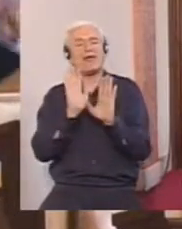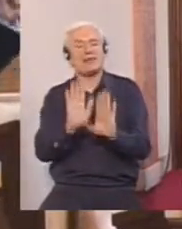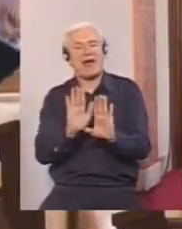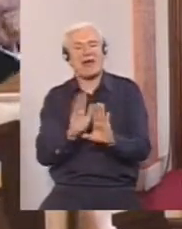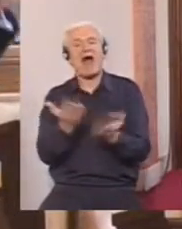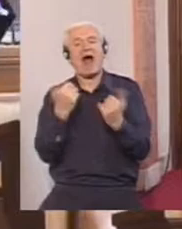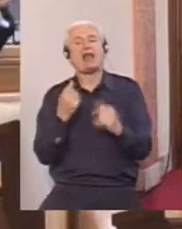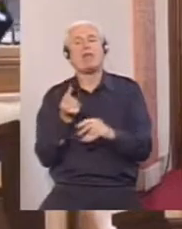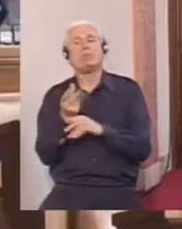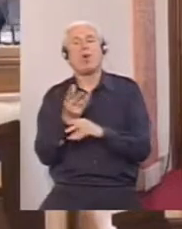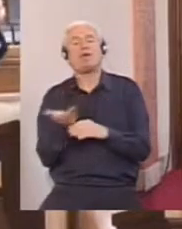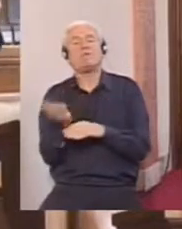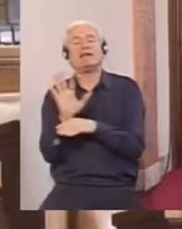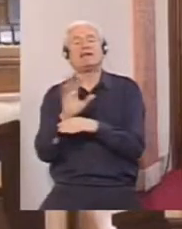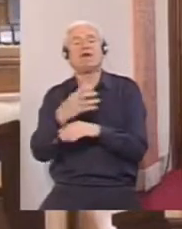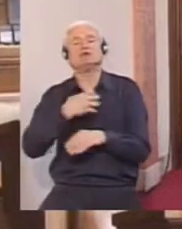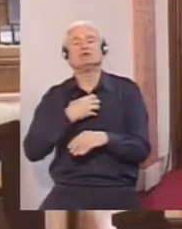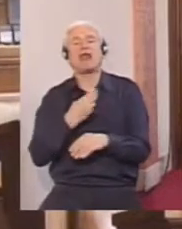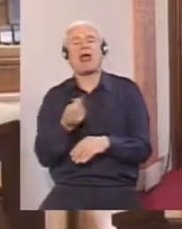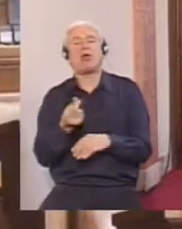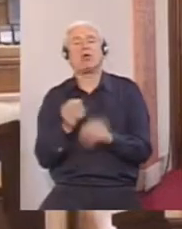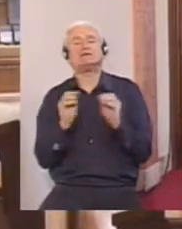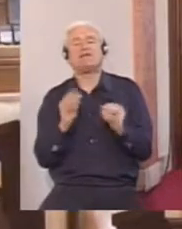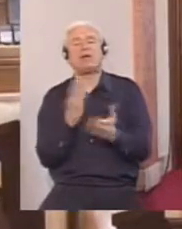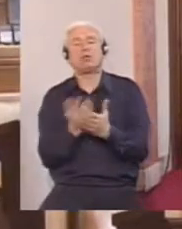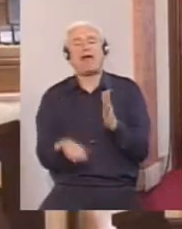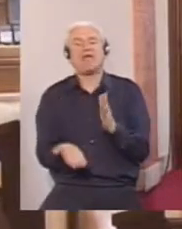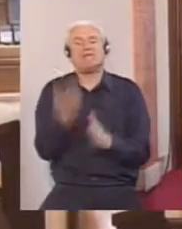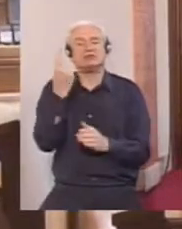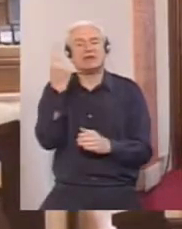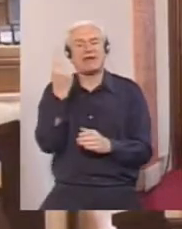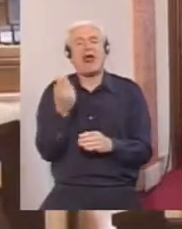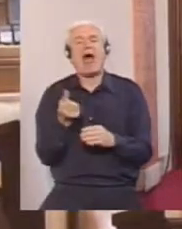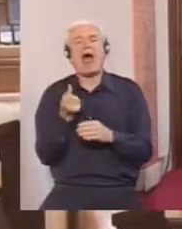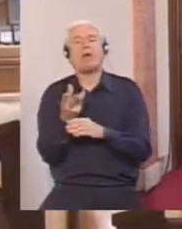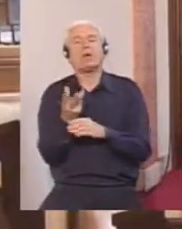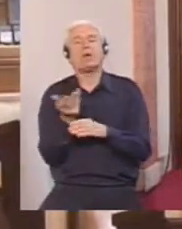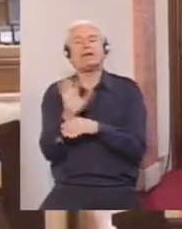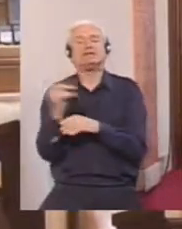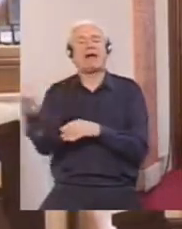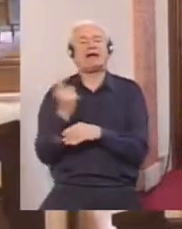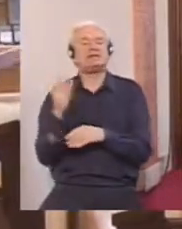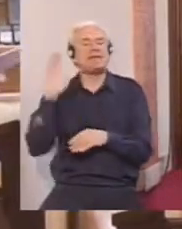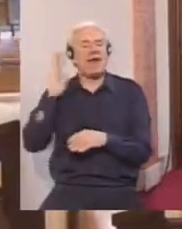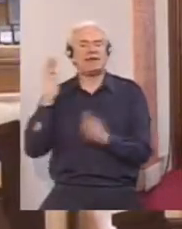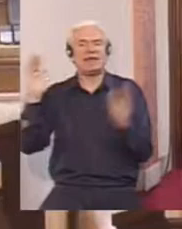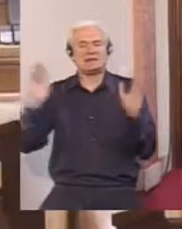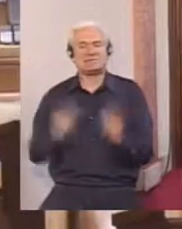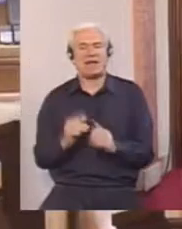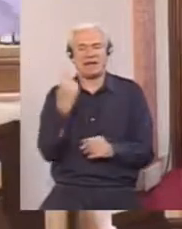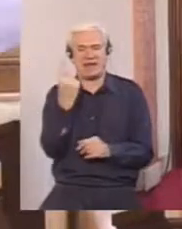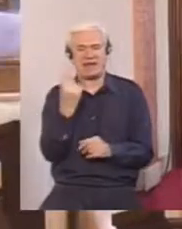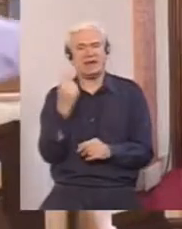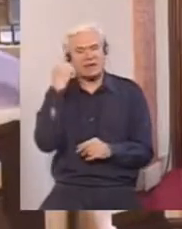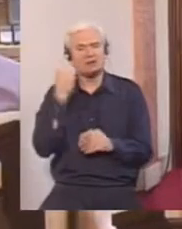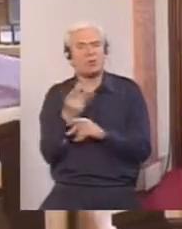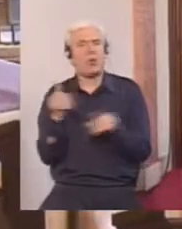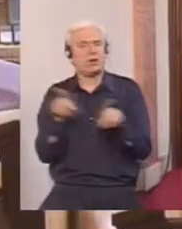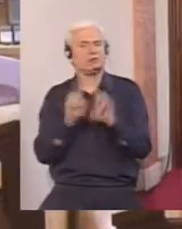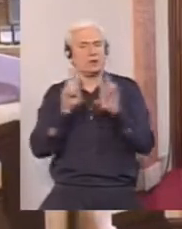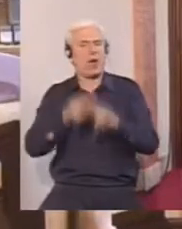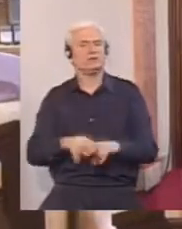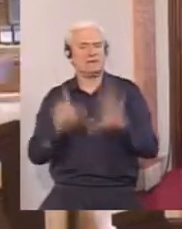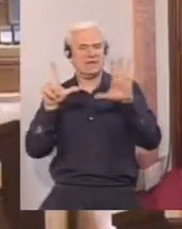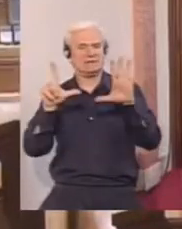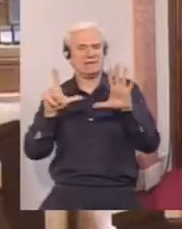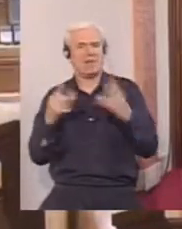predstavnika socijalno-ekonomskog saveta bude veći za jedan, a broj predstavnika iz vlade manji za jedan. Broj, dakle, ostaje isti.